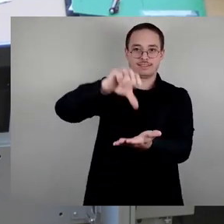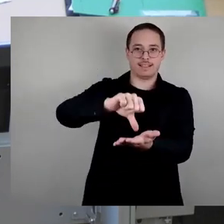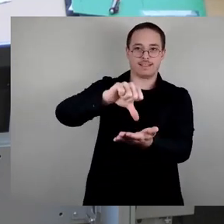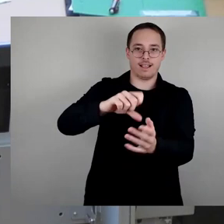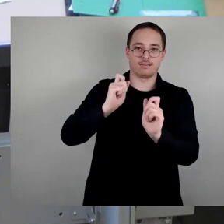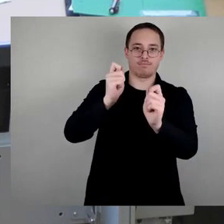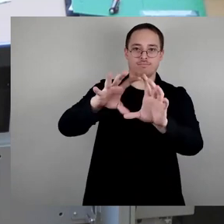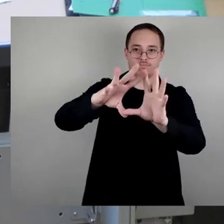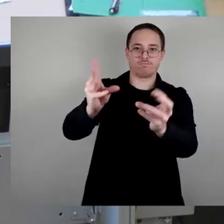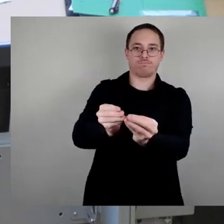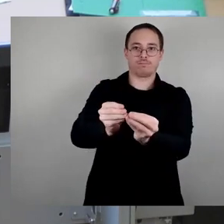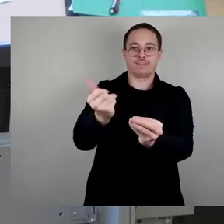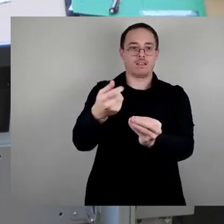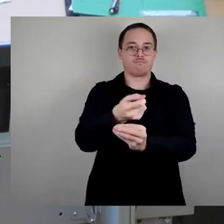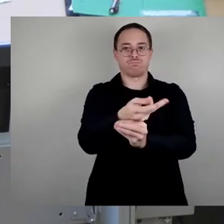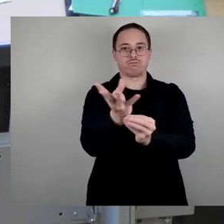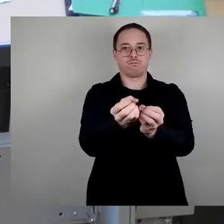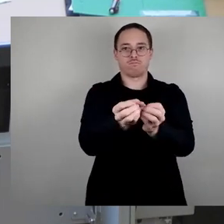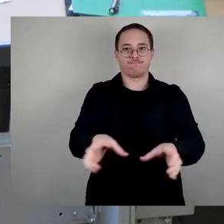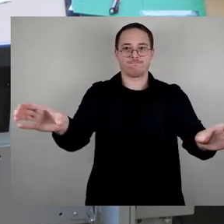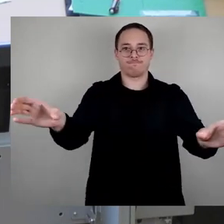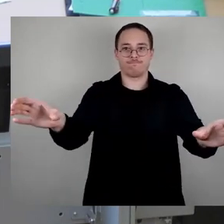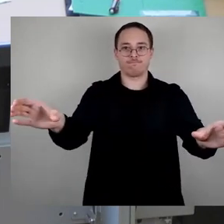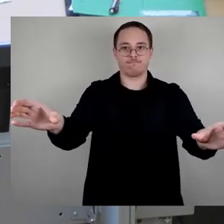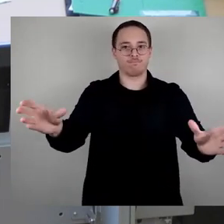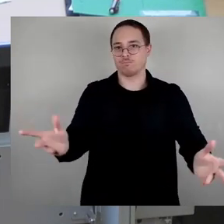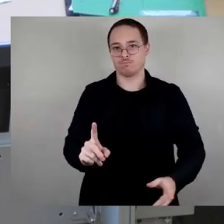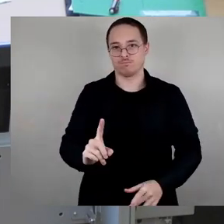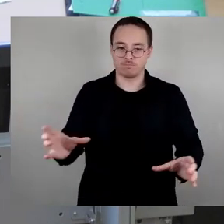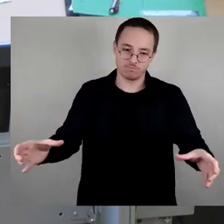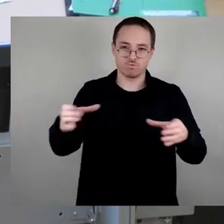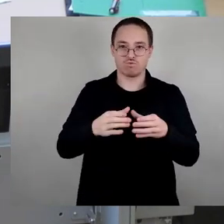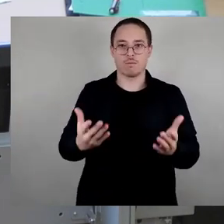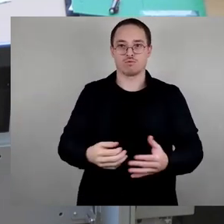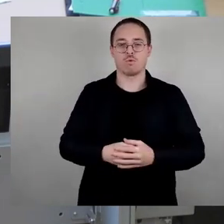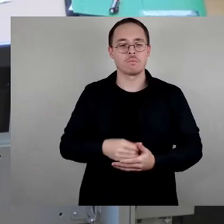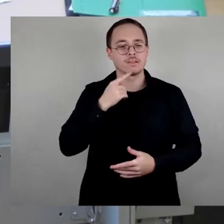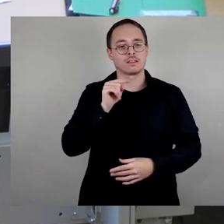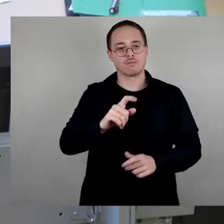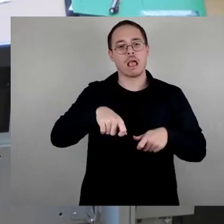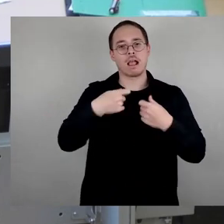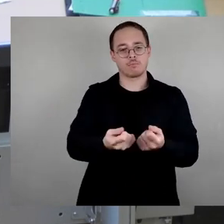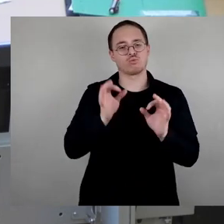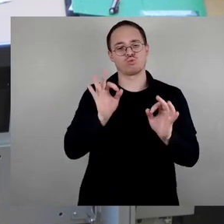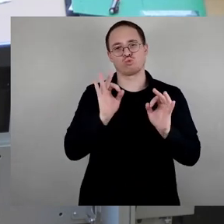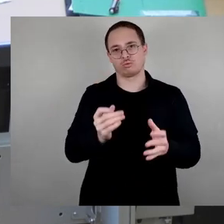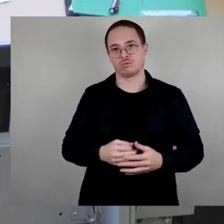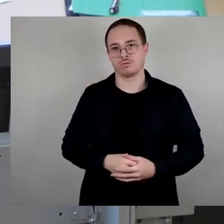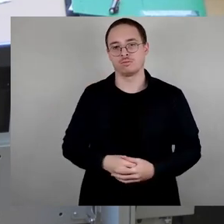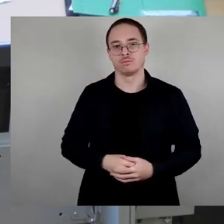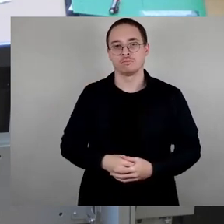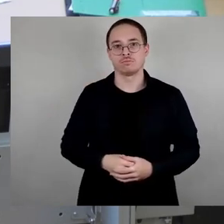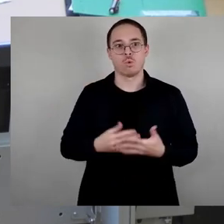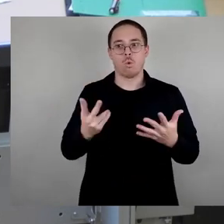weil wir diesen Beirat für Erinnerungskultur gut besetzt haben, dass wir von dort gute Ergebnisse bekommen werden. Es ist also nichts verloren.